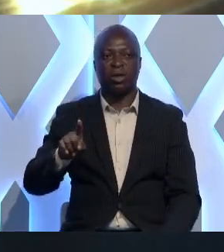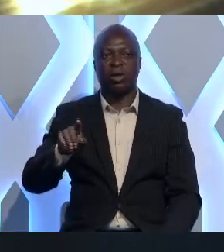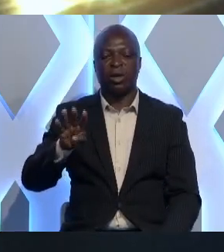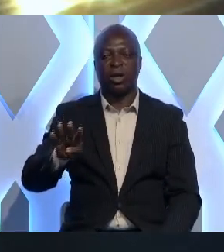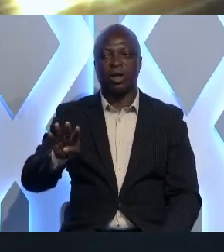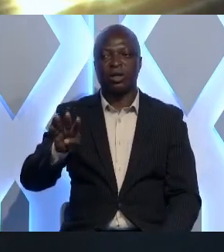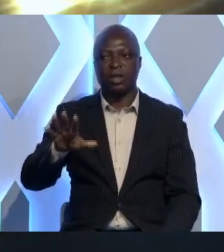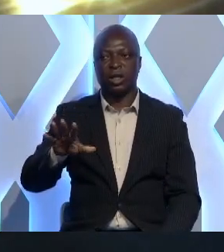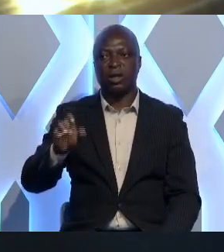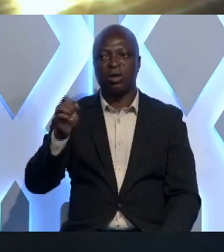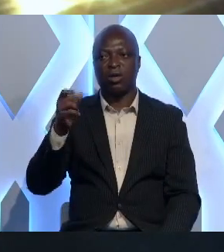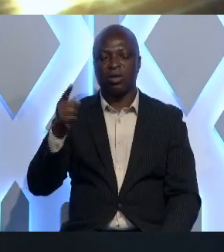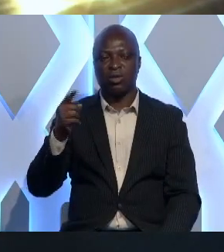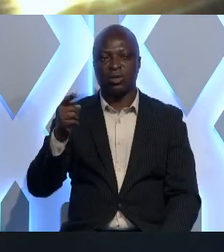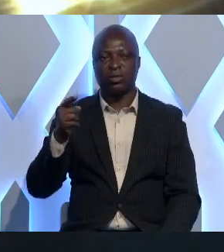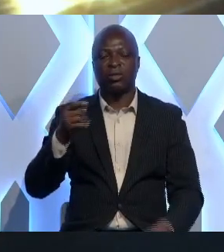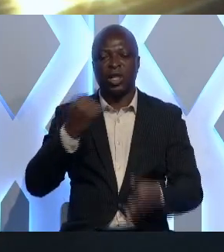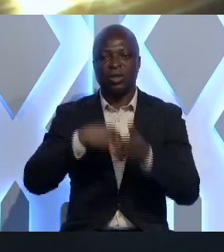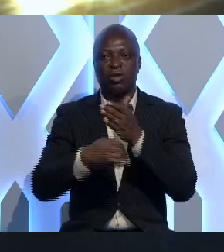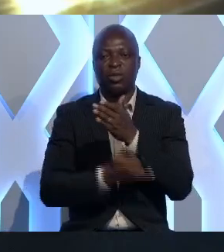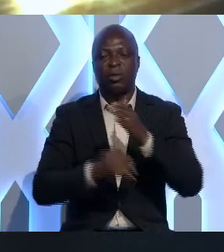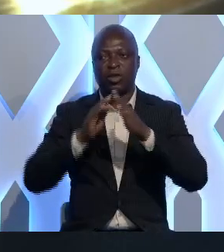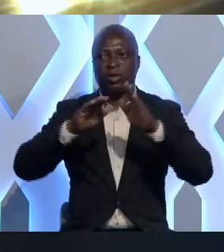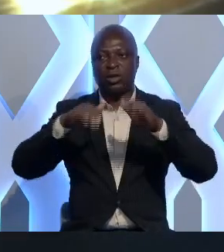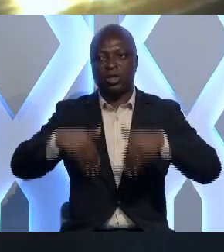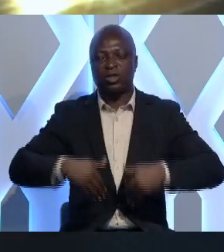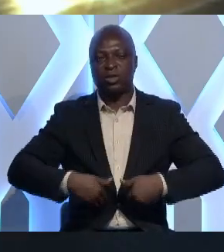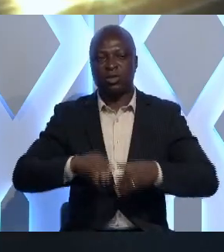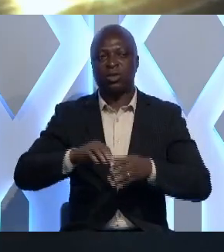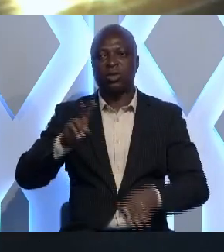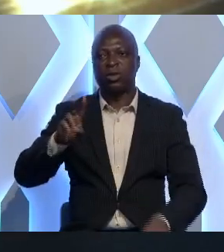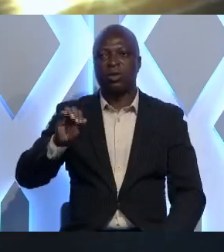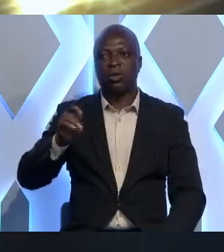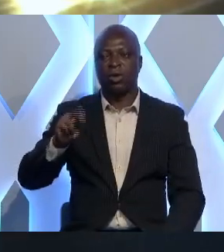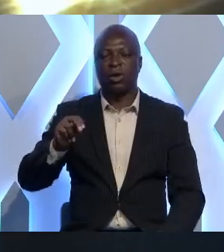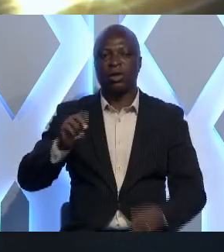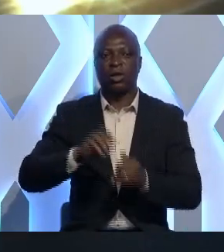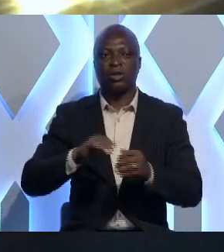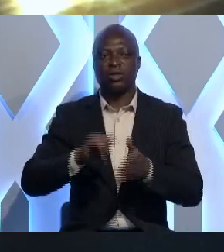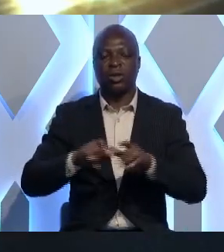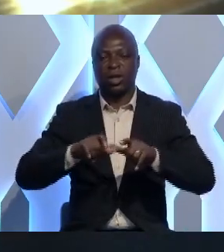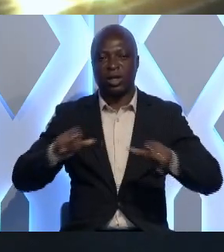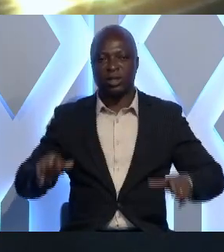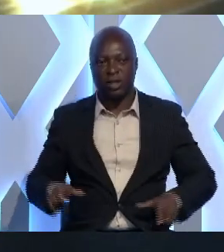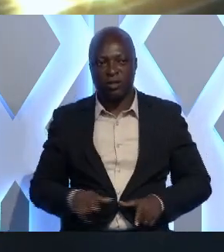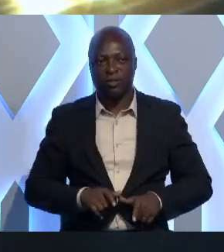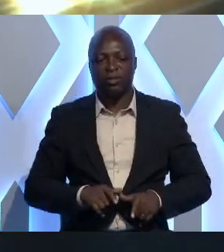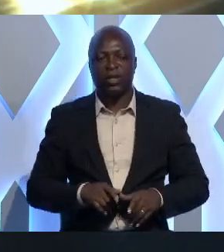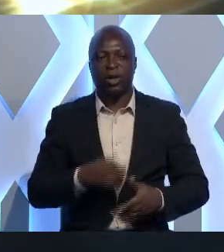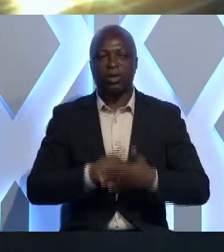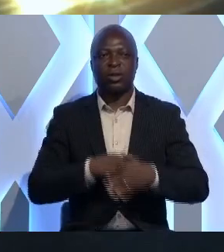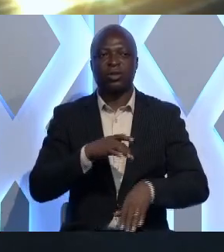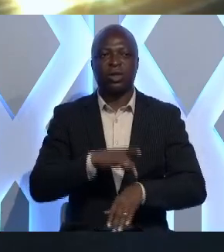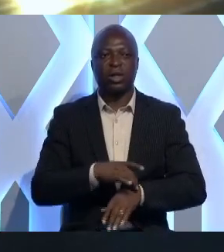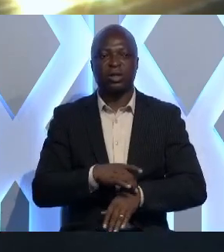11 à l'intérieur du pays, maison des jeunes de Vogan située dans le quartier Lomnava non loin du stade municipal